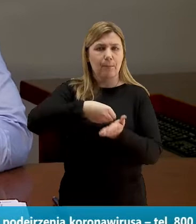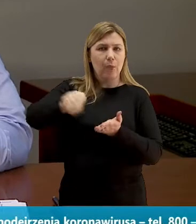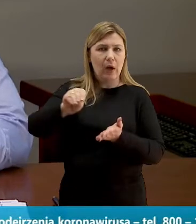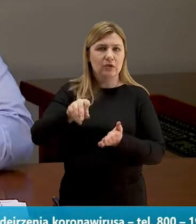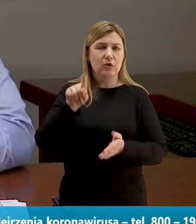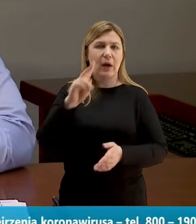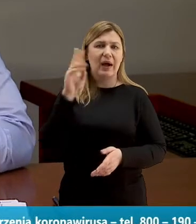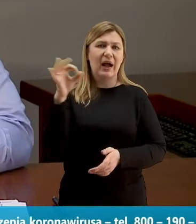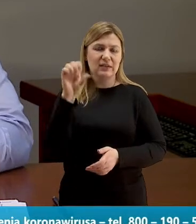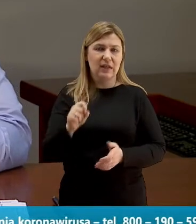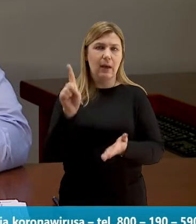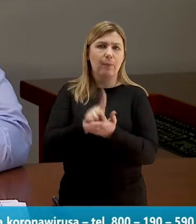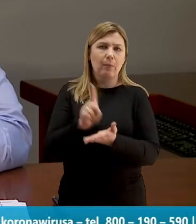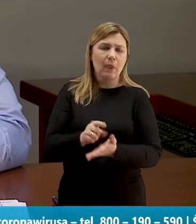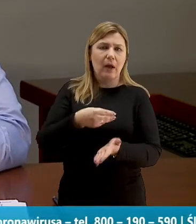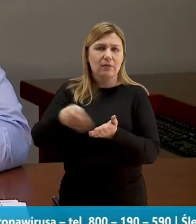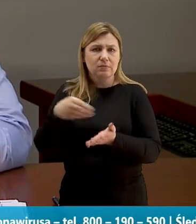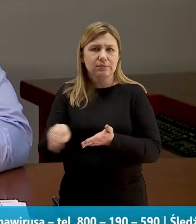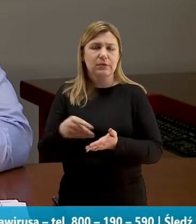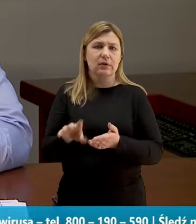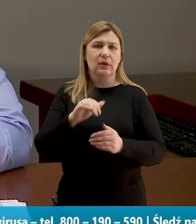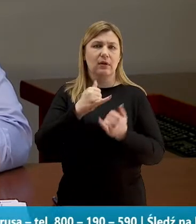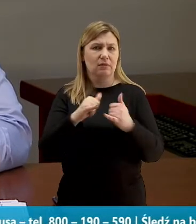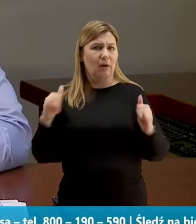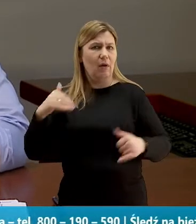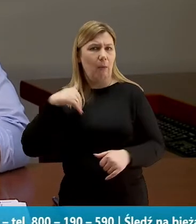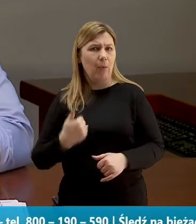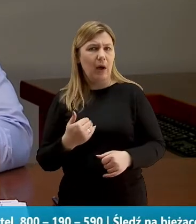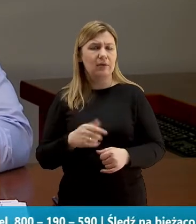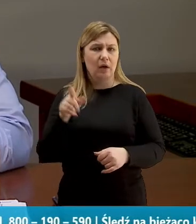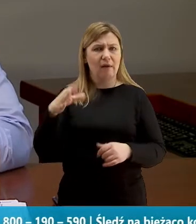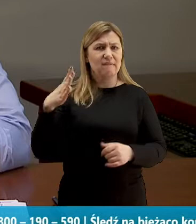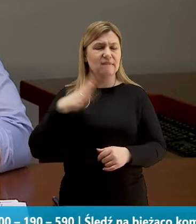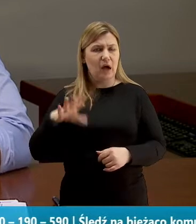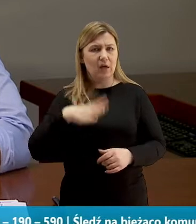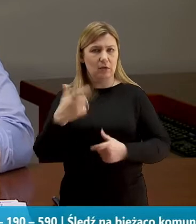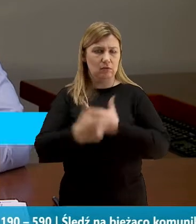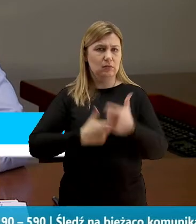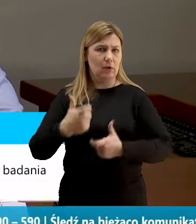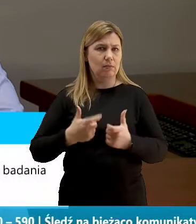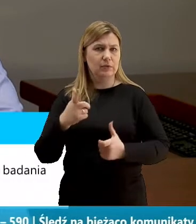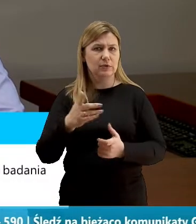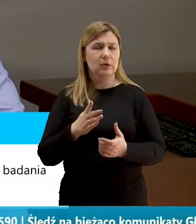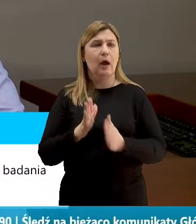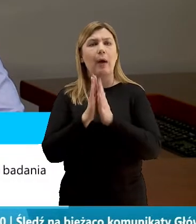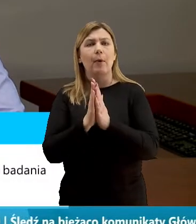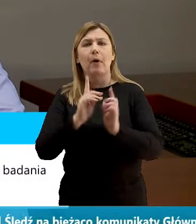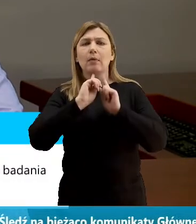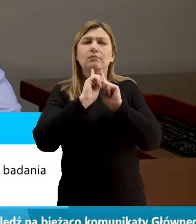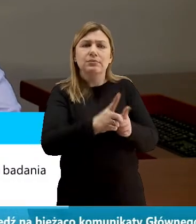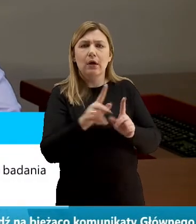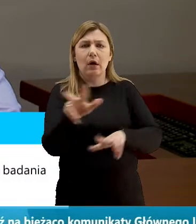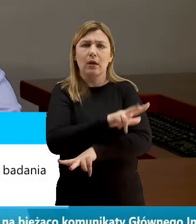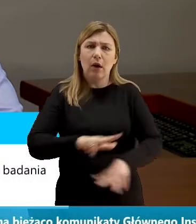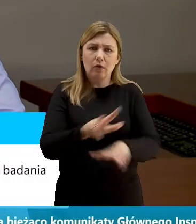należności podatkowe, czy jakieś inne opłaty, no warto, żeby to jednak zrobić za pośrednictwem, czy poprosić kogoś nawet z rodziny najbliższej